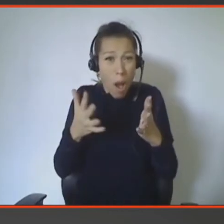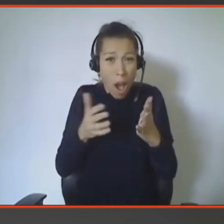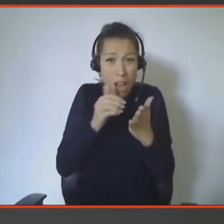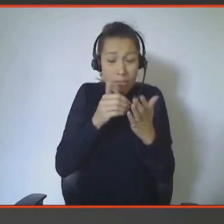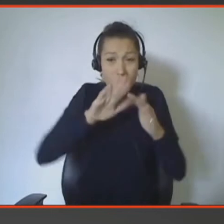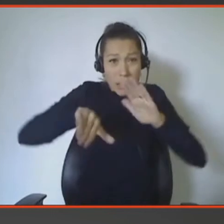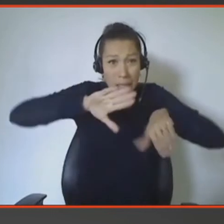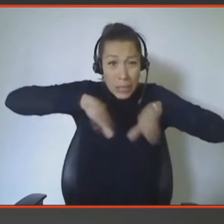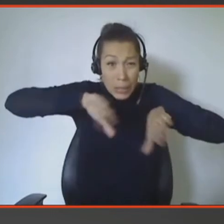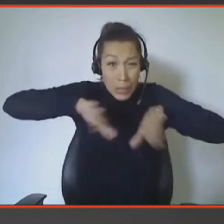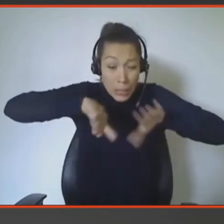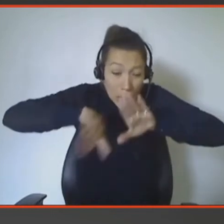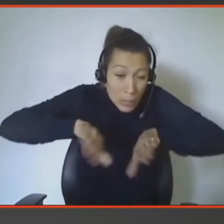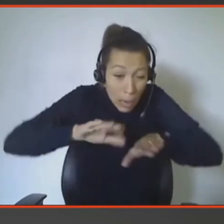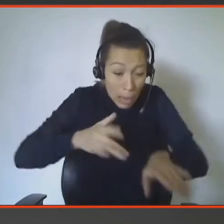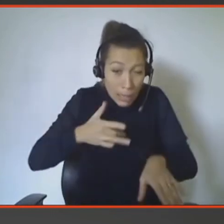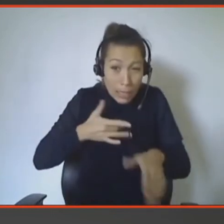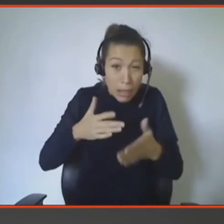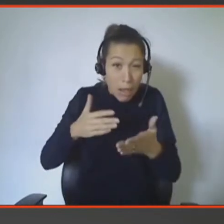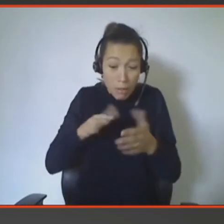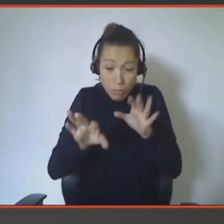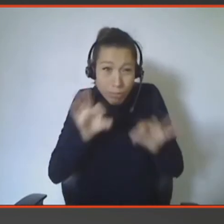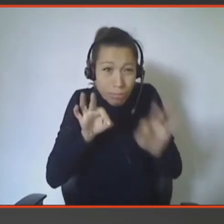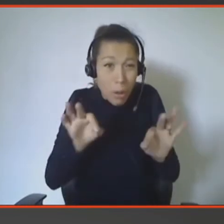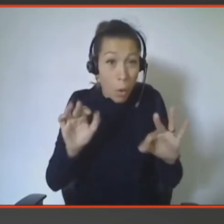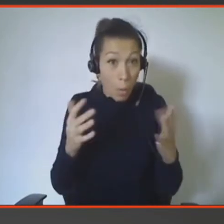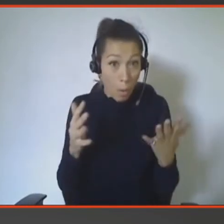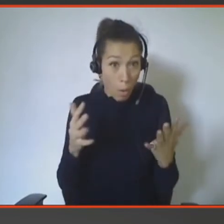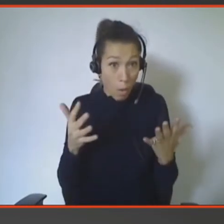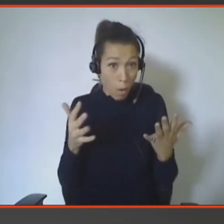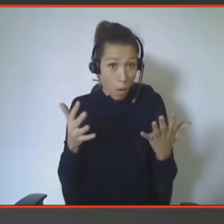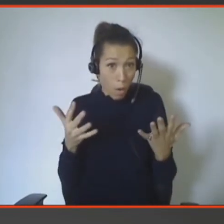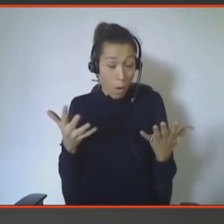à retrouver ce qui avait du sens pour comprendre finalement l'expérience familiale.